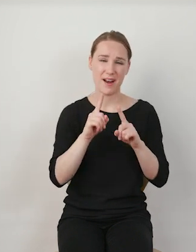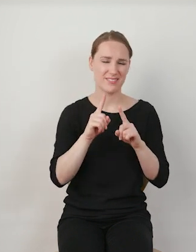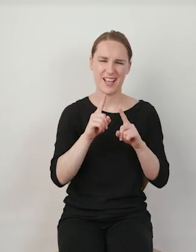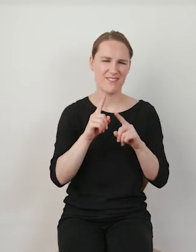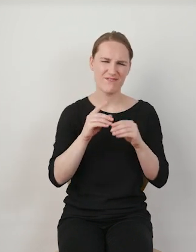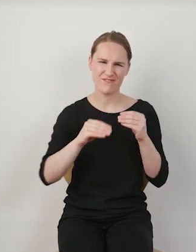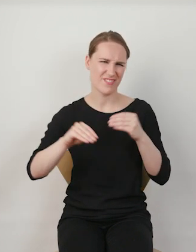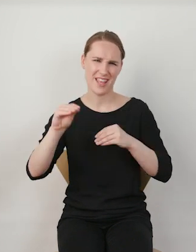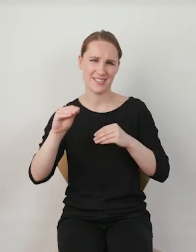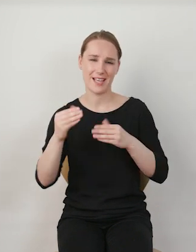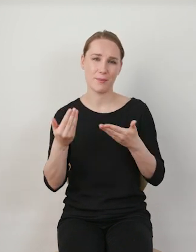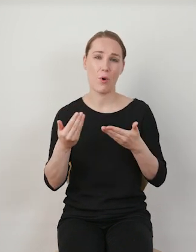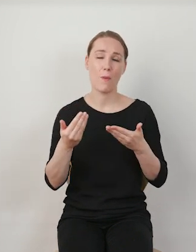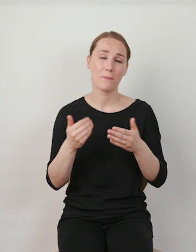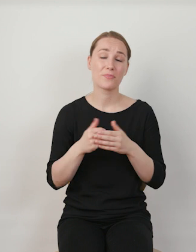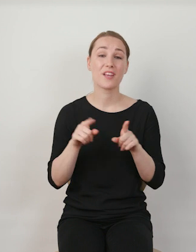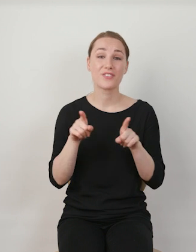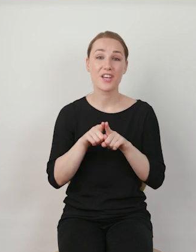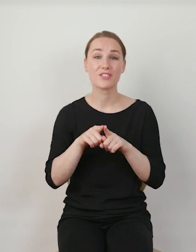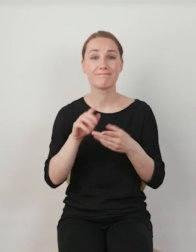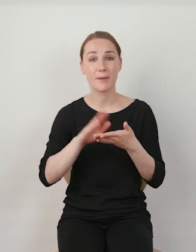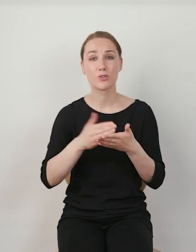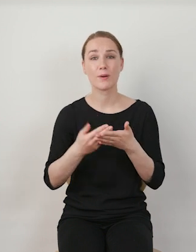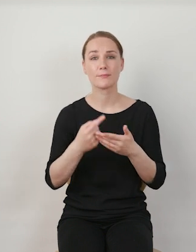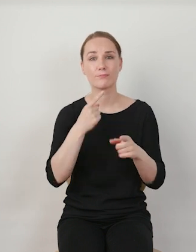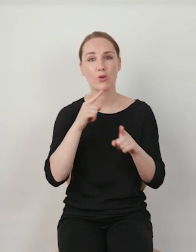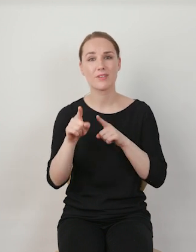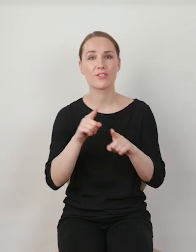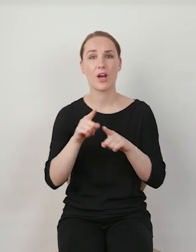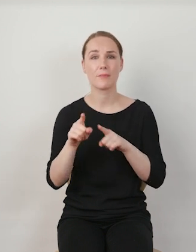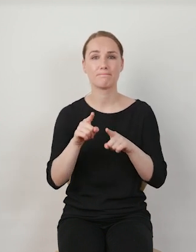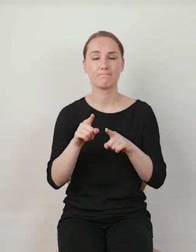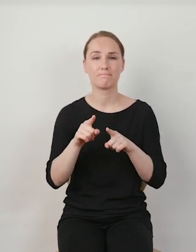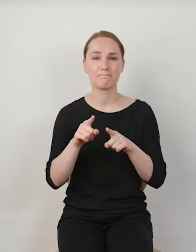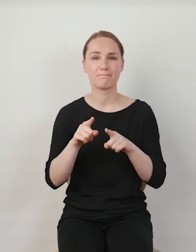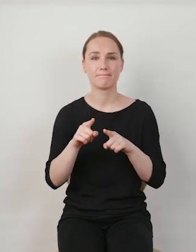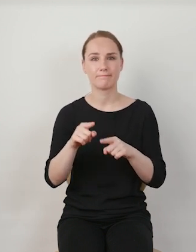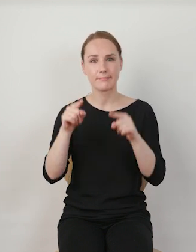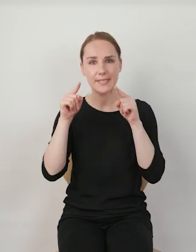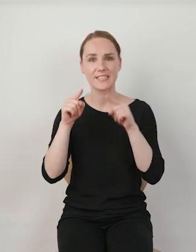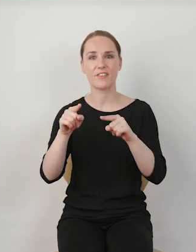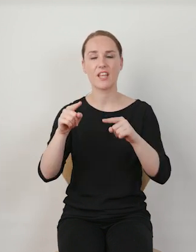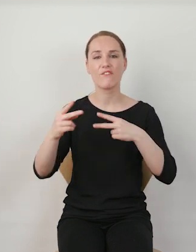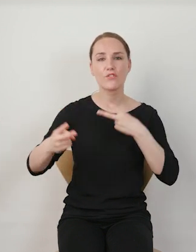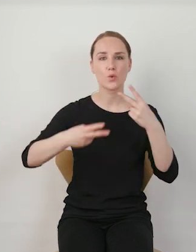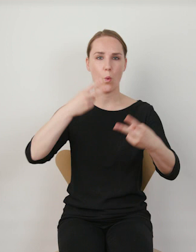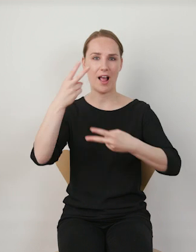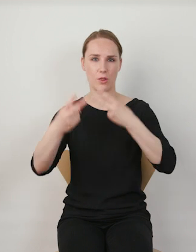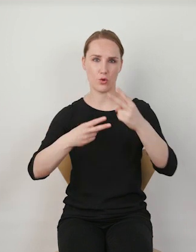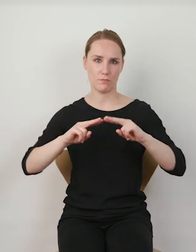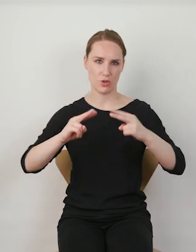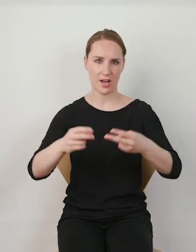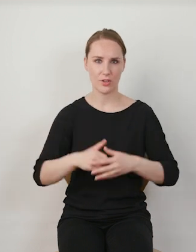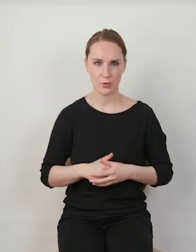zjawiska, bo za memetyzacją będzie właśnie kroczyło to nastawienie na wizualność przekazów.